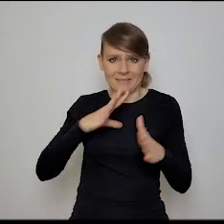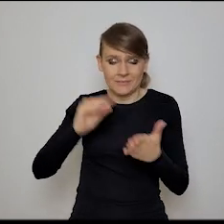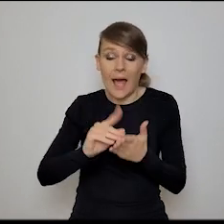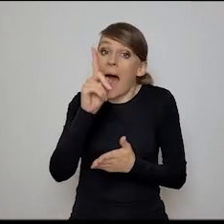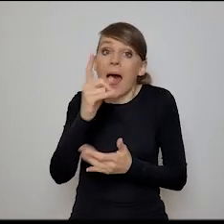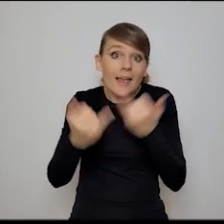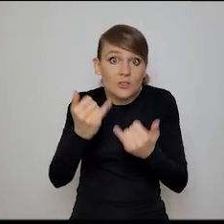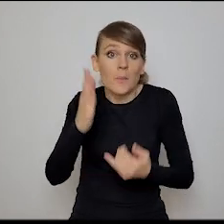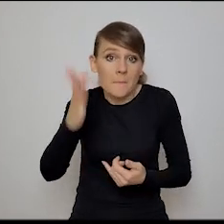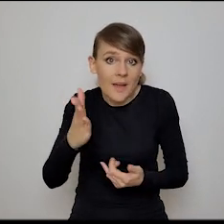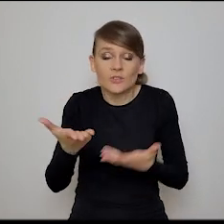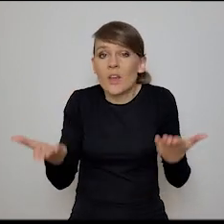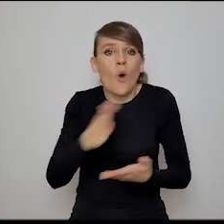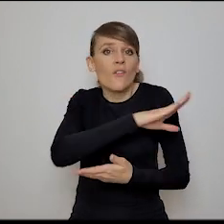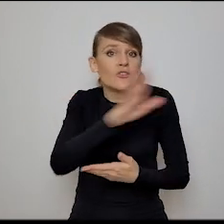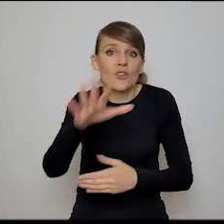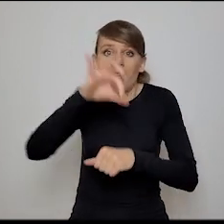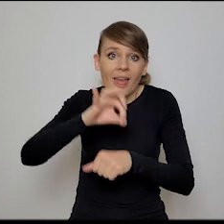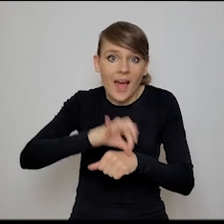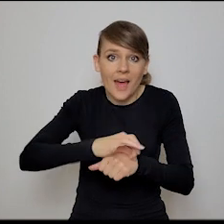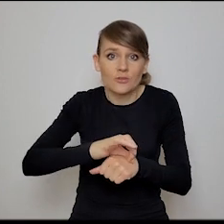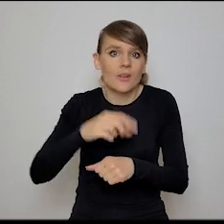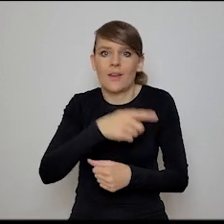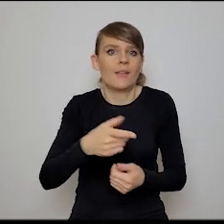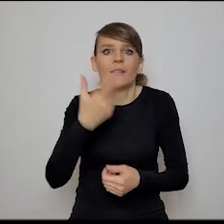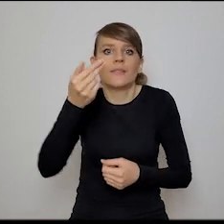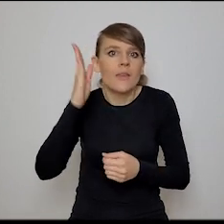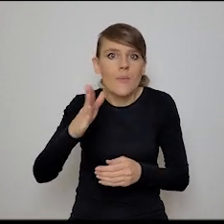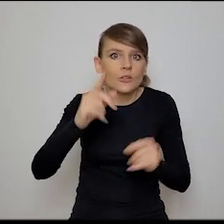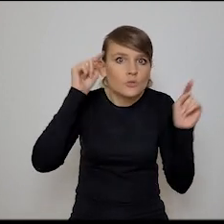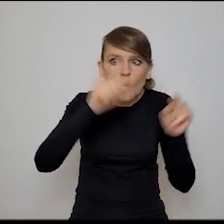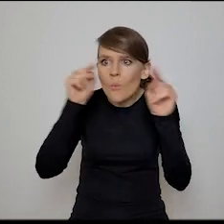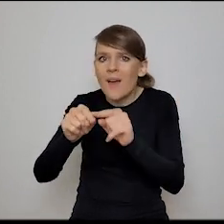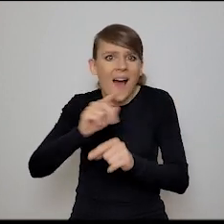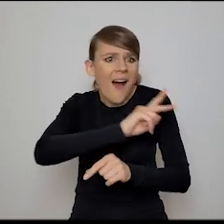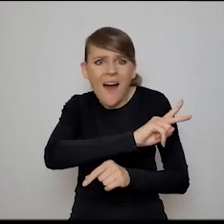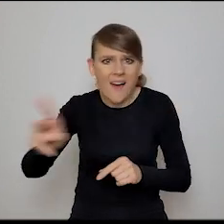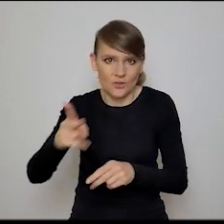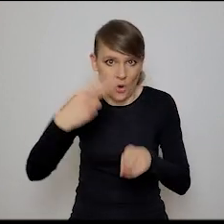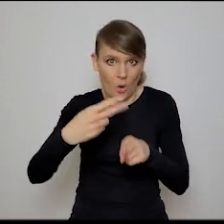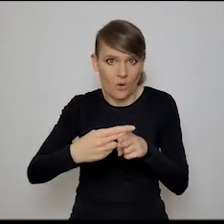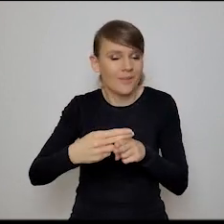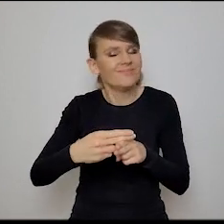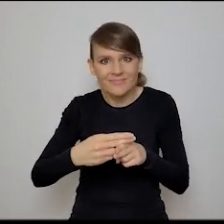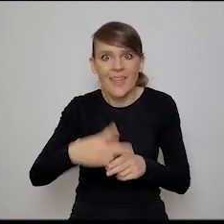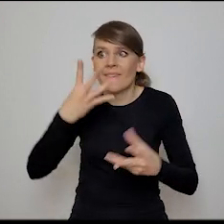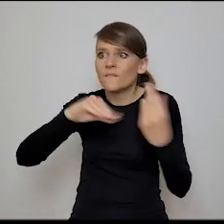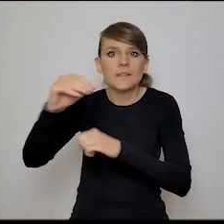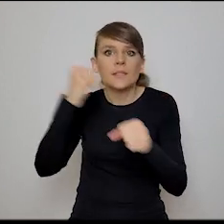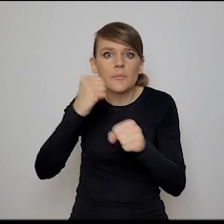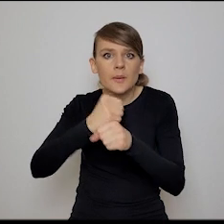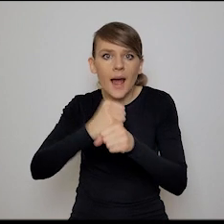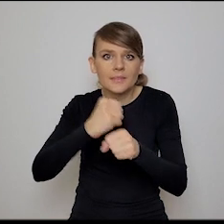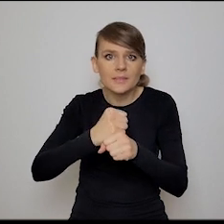to lekarze wszyscy nie skupiają się na wszystkich pacjentach, którzy są chorzy, tylko bardzo dużą część tej pracy